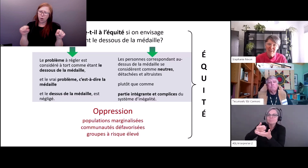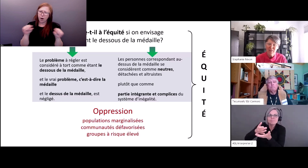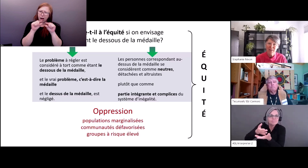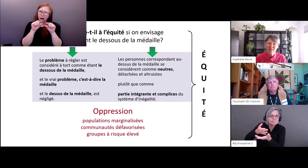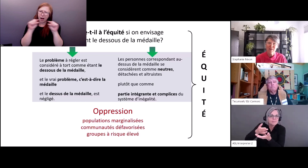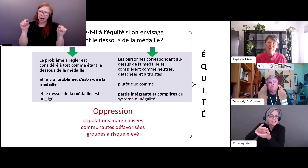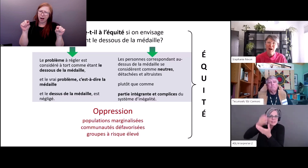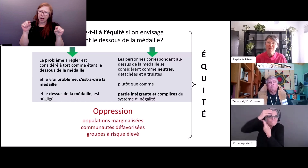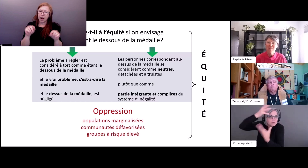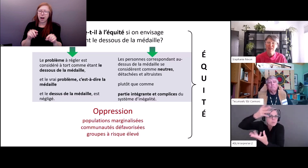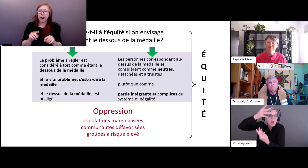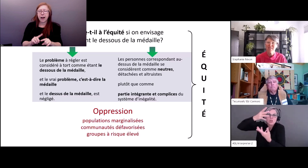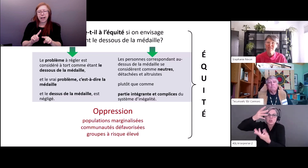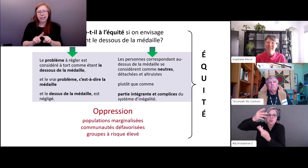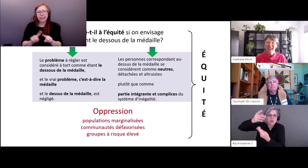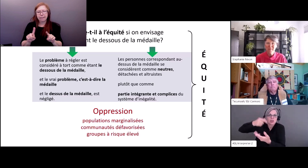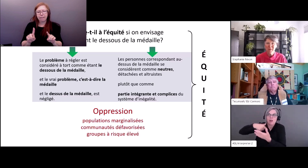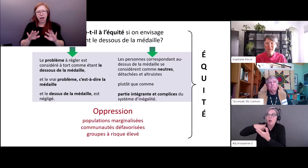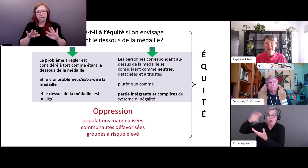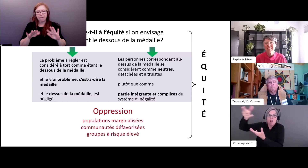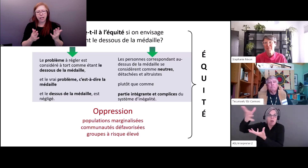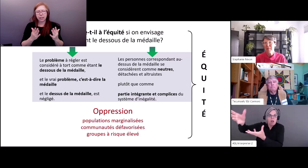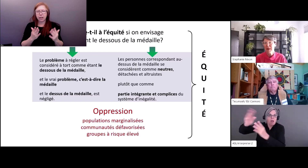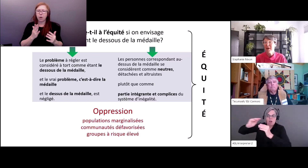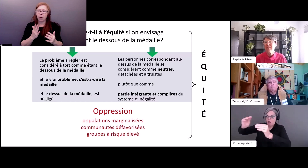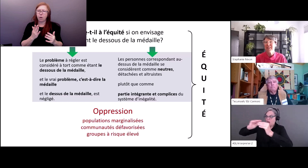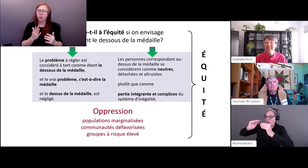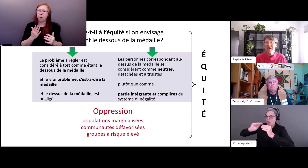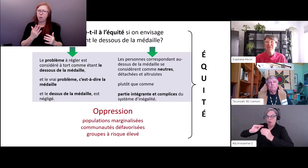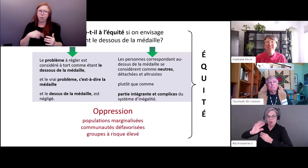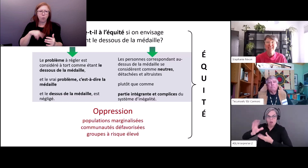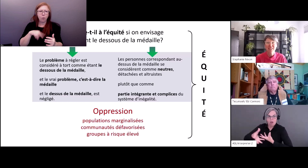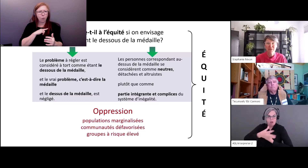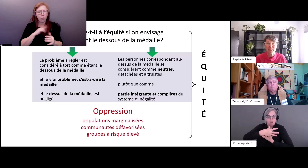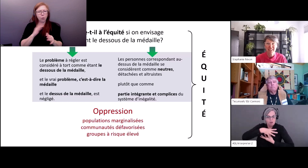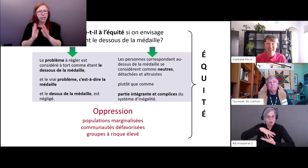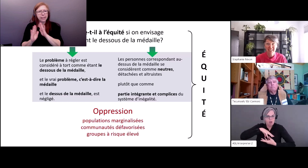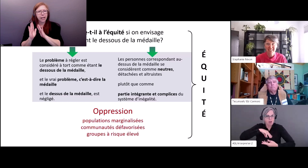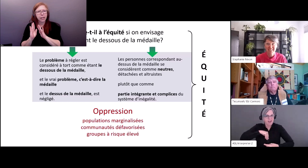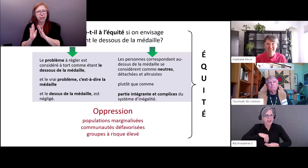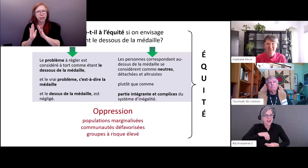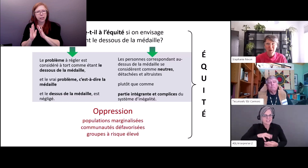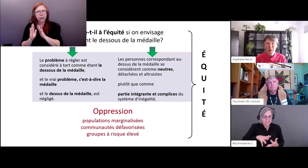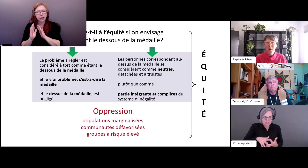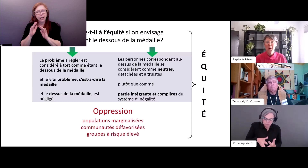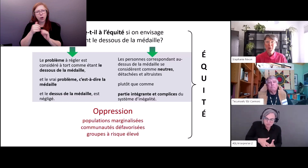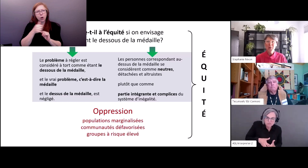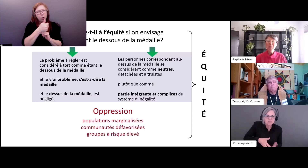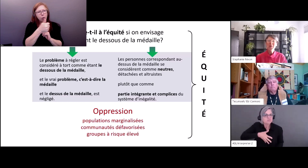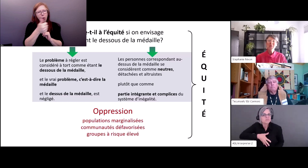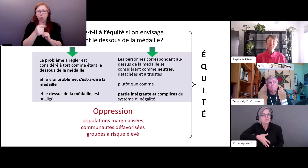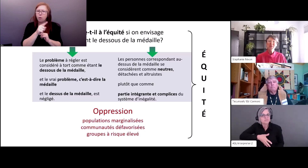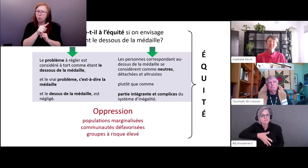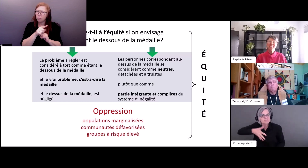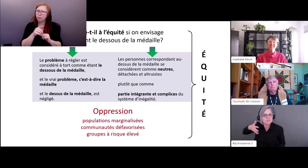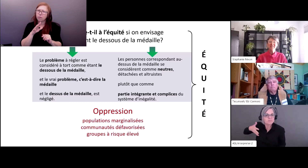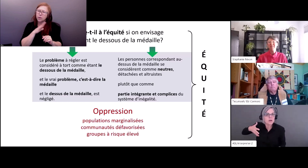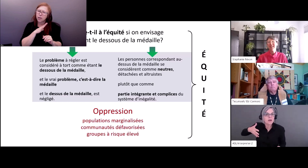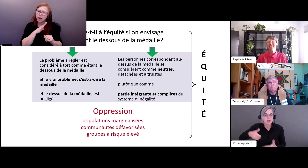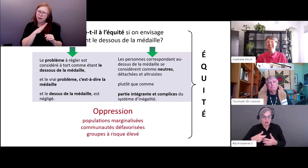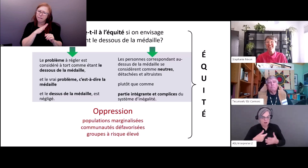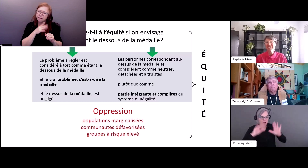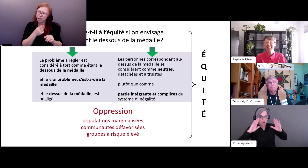plutôt de comprendre ma place dans les structures historiques et mobiliser cette pouvoir cette